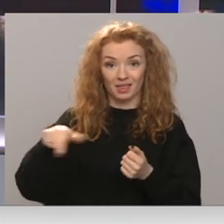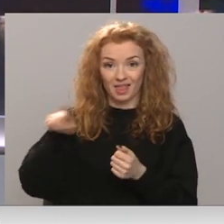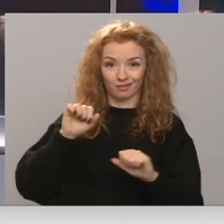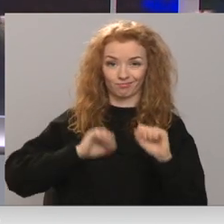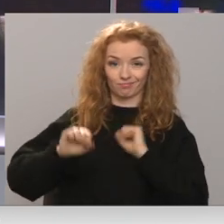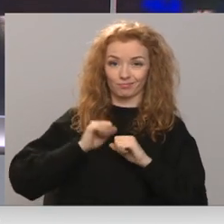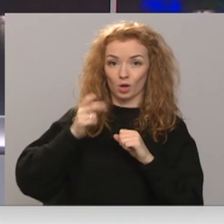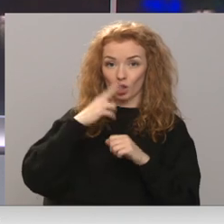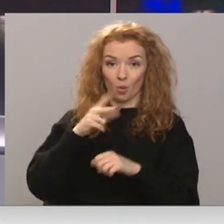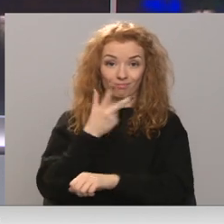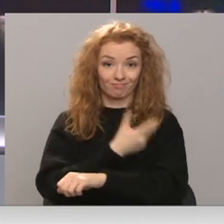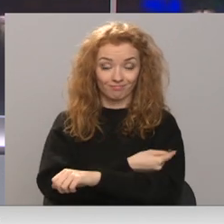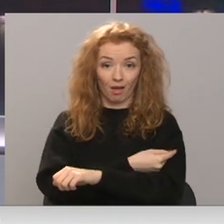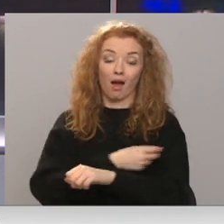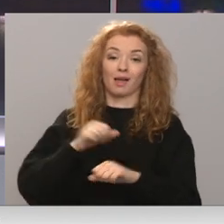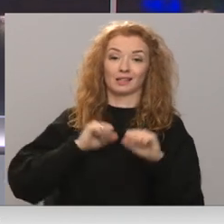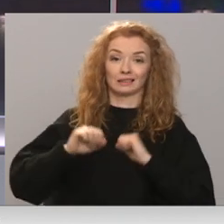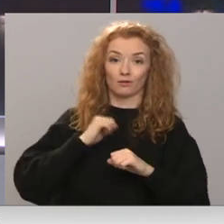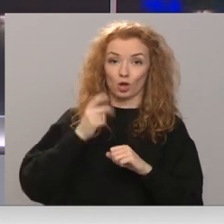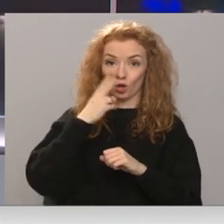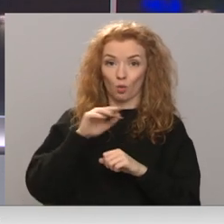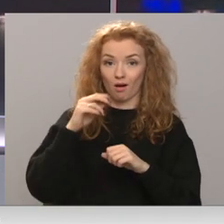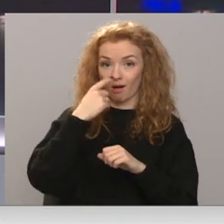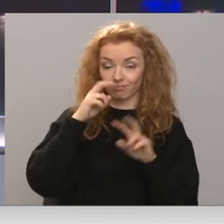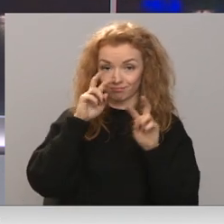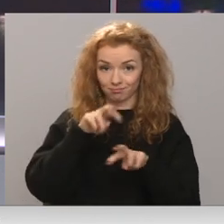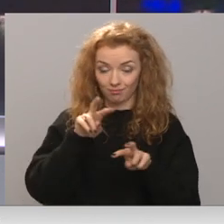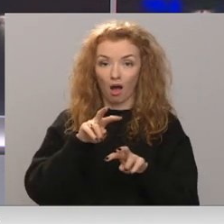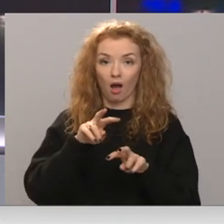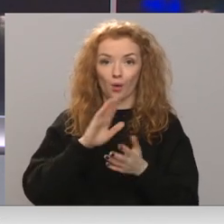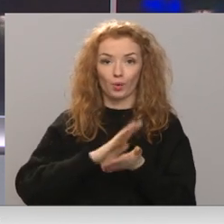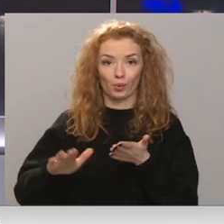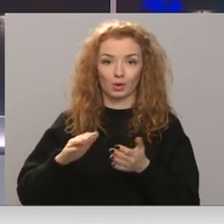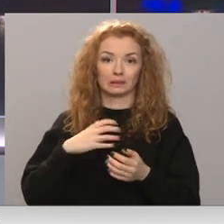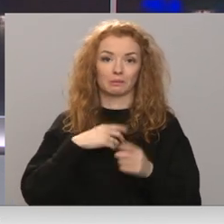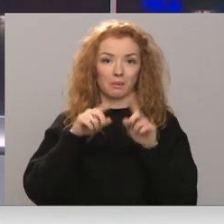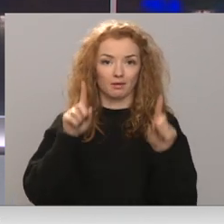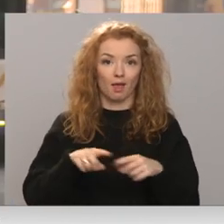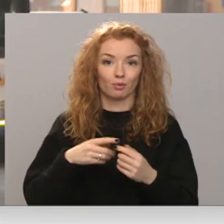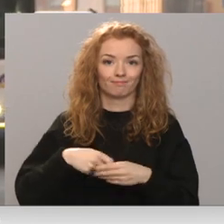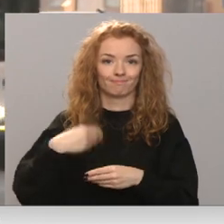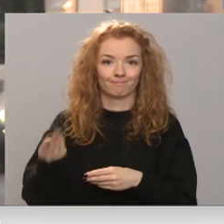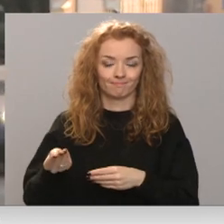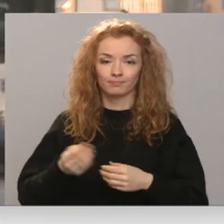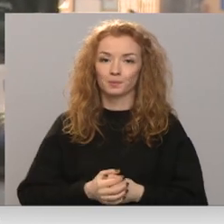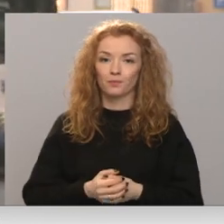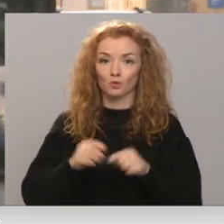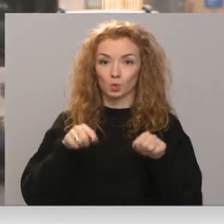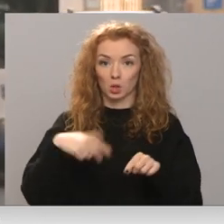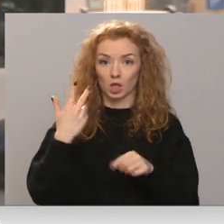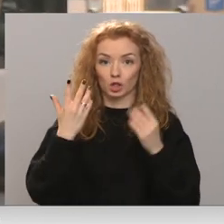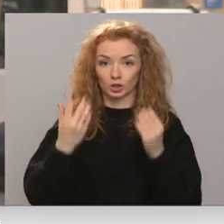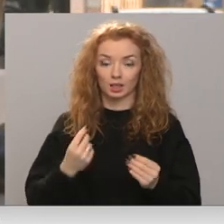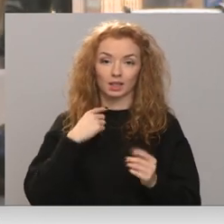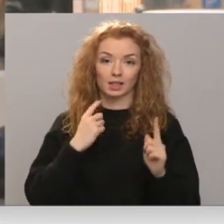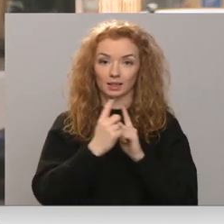testēšanās, noforme viltus slimības lapas. Plašāk stāsts ģirds Virbūs. Šo trešdienu